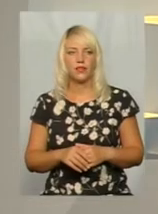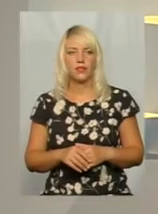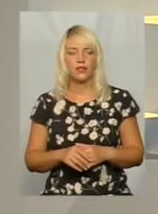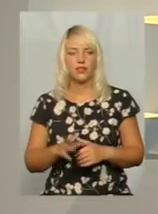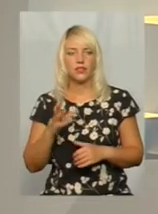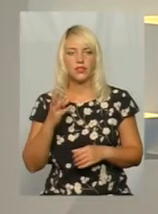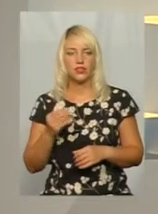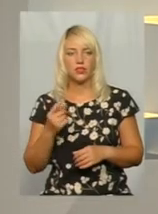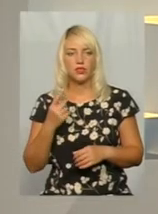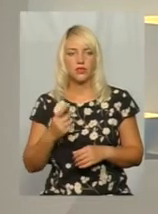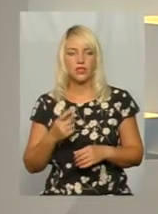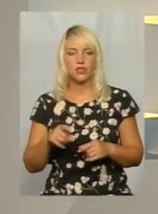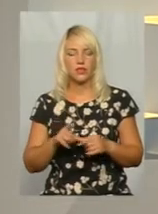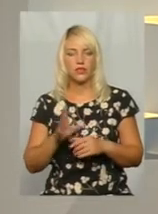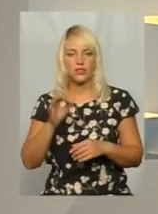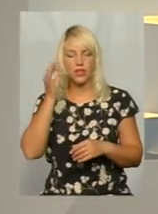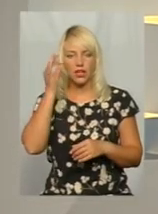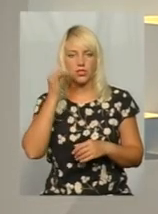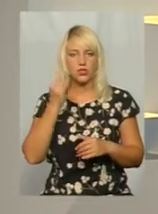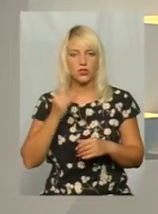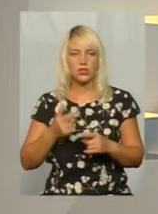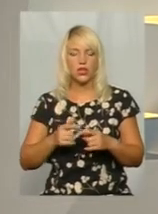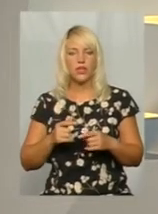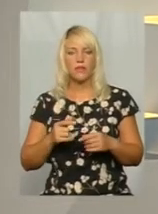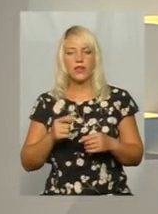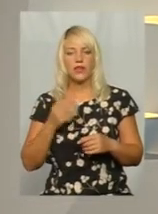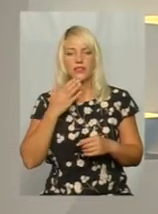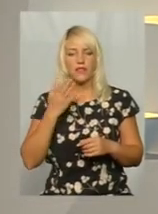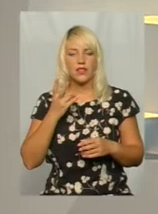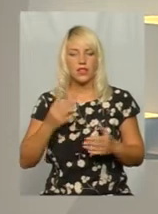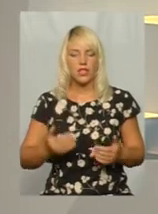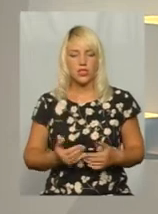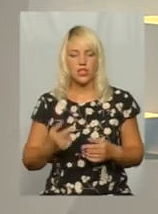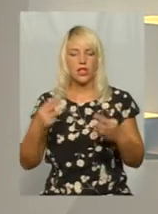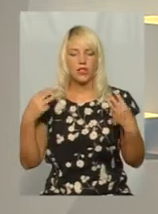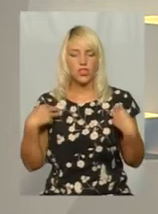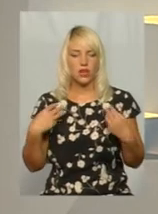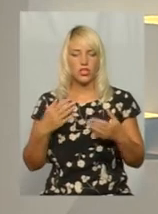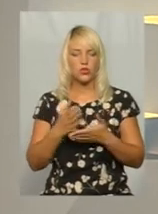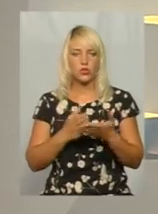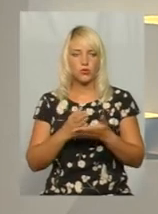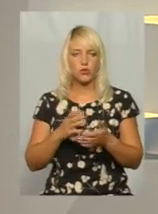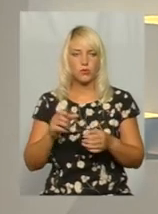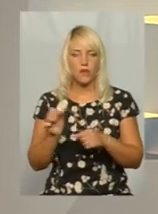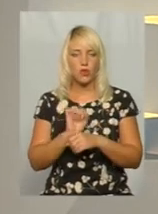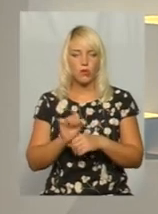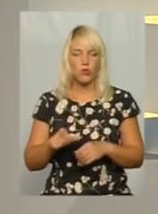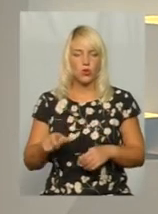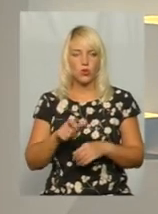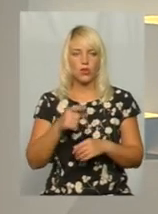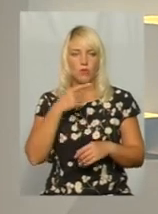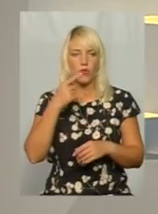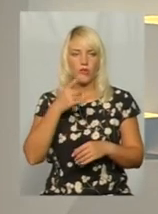І в вже згаданих сьогодні звітах на живу начальник обласної служби автомобільних доріг повідав про штрафи за